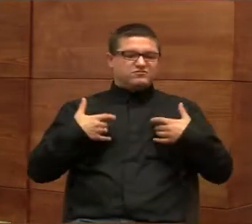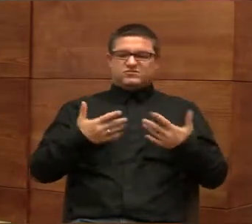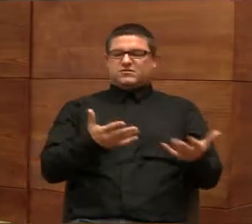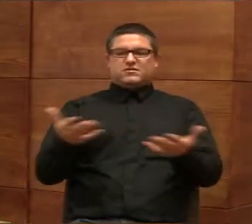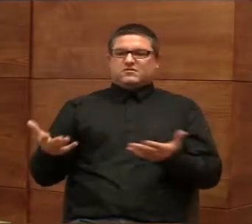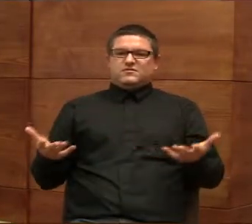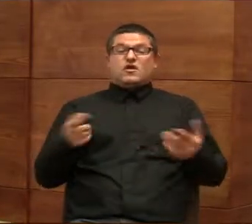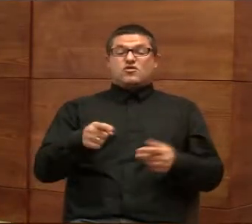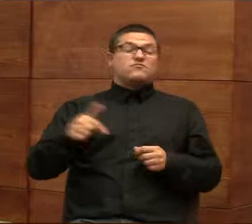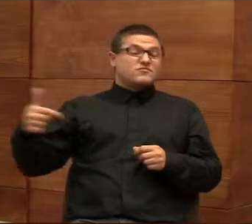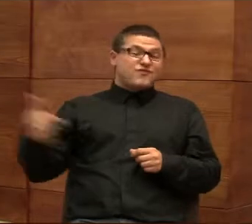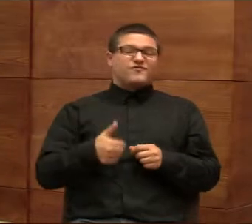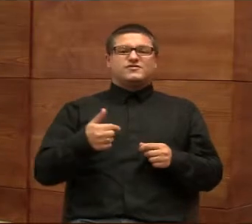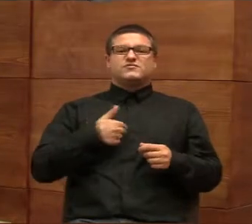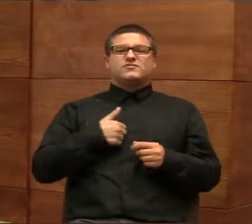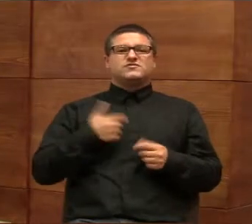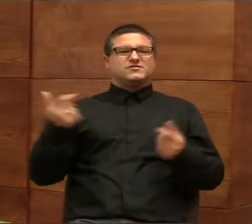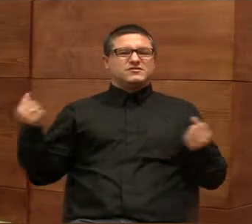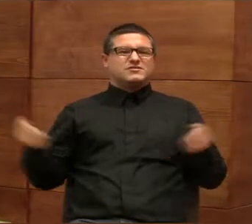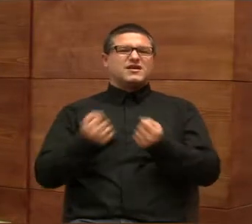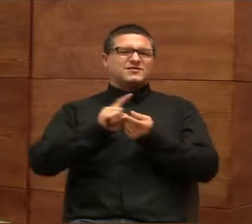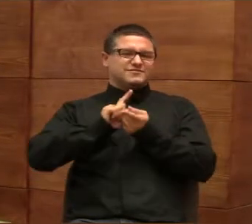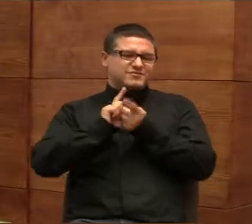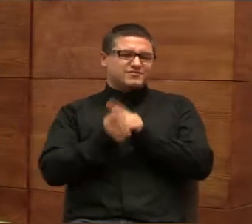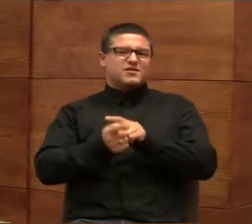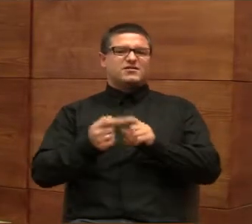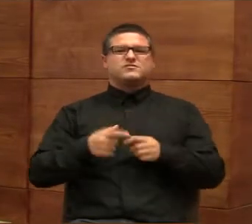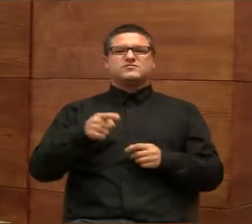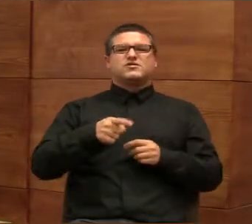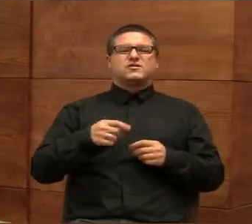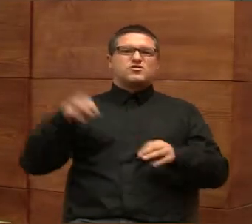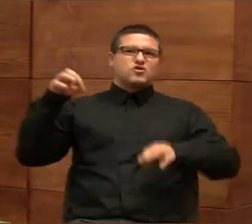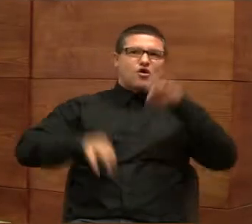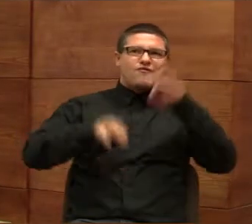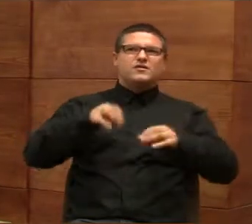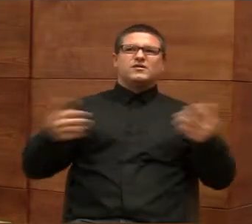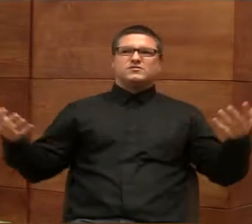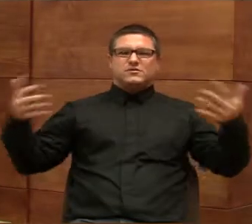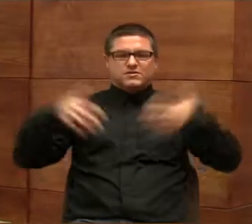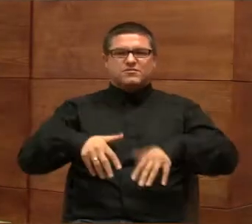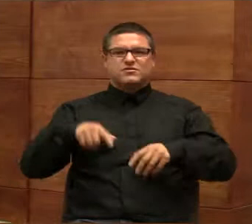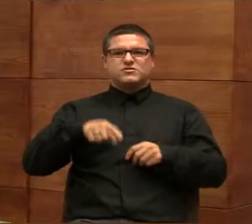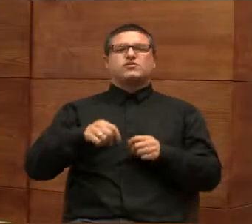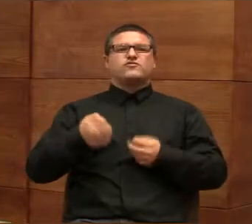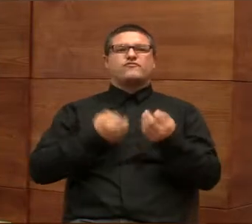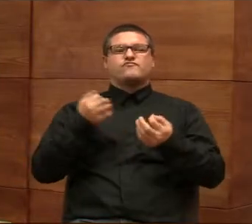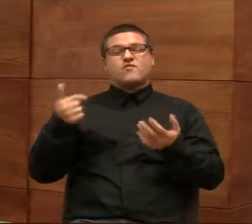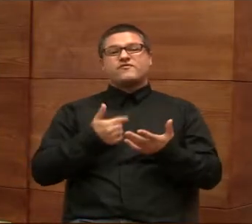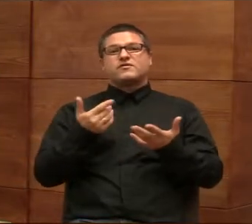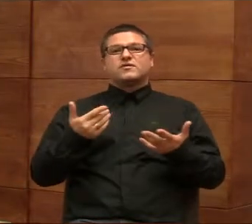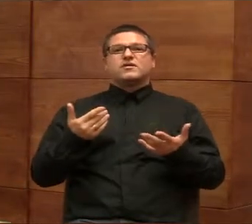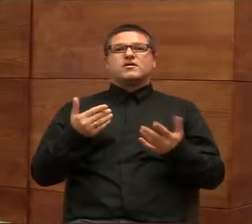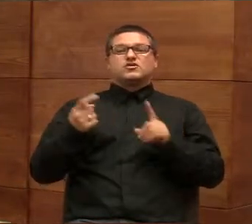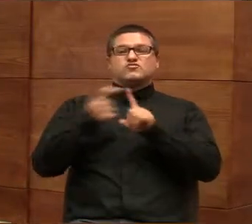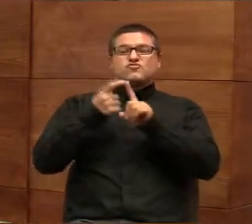Także to powinniśmy po prostu starać się zmieniać właśnie przez jakieś tego typu konferencje powinny po prostu wypływać jakiś, no,